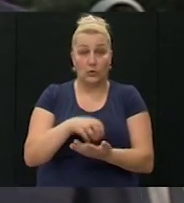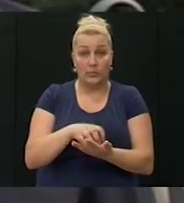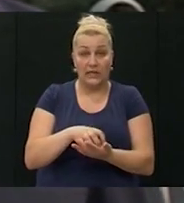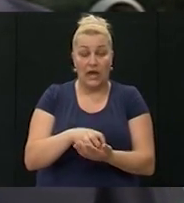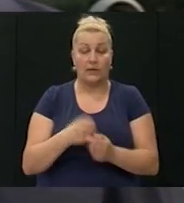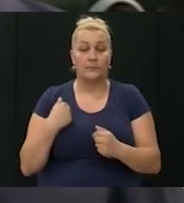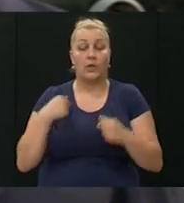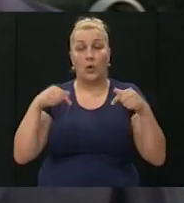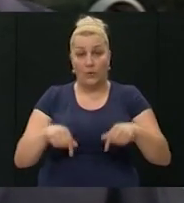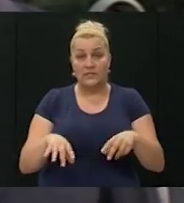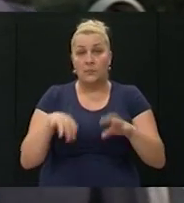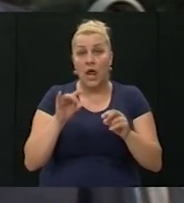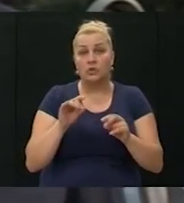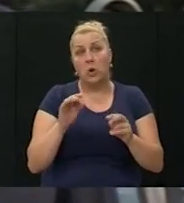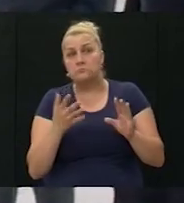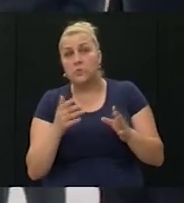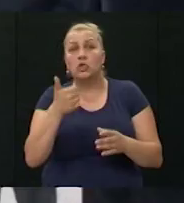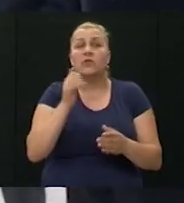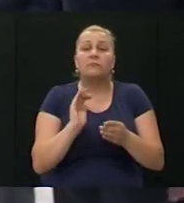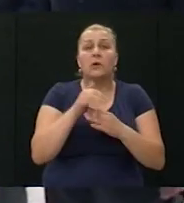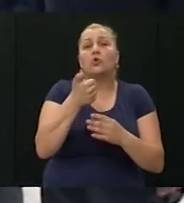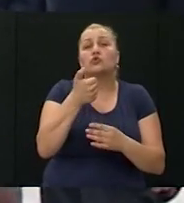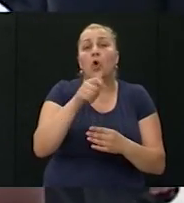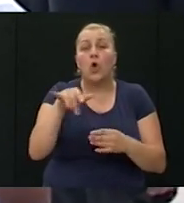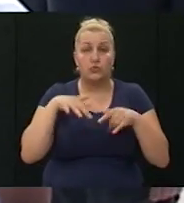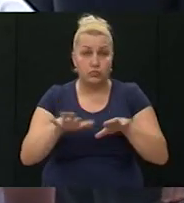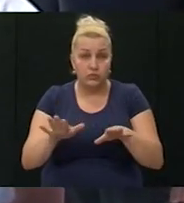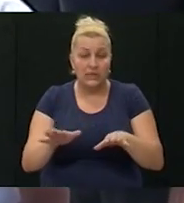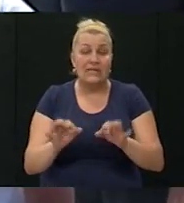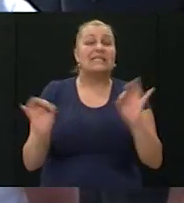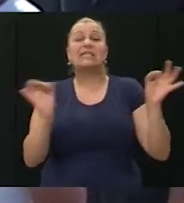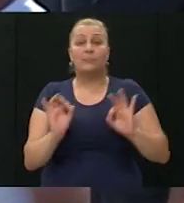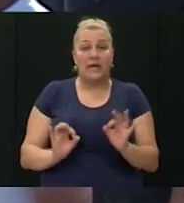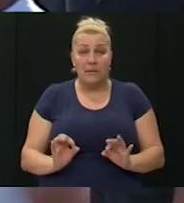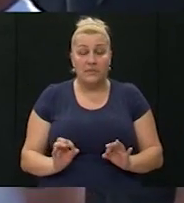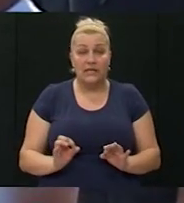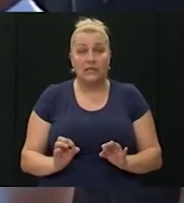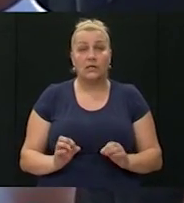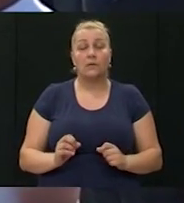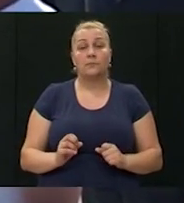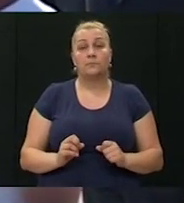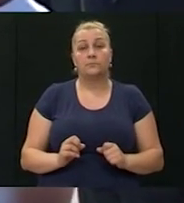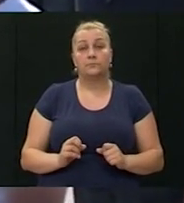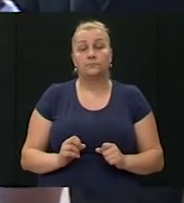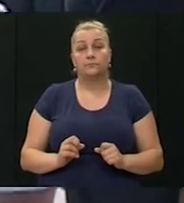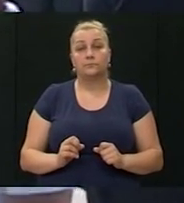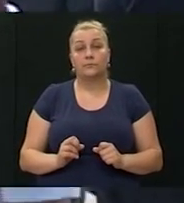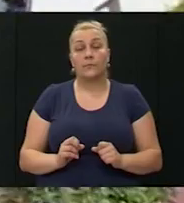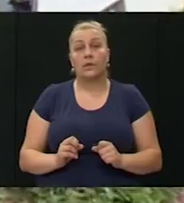Ovdje sam zatekao nekoliko stotina ljudi spremnih krenuti u